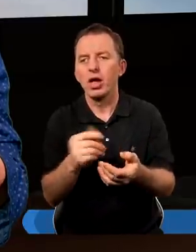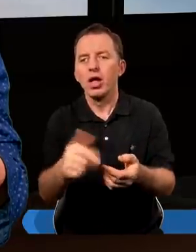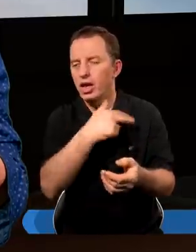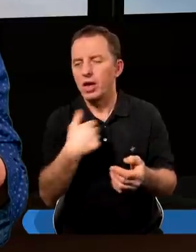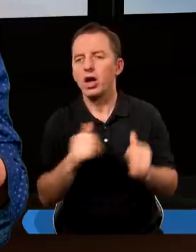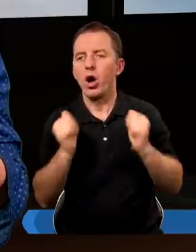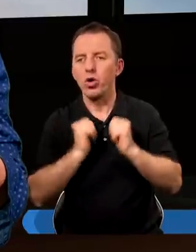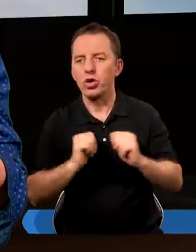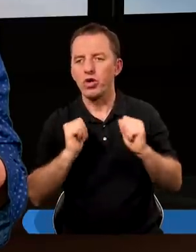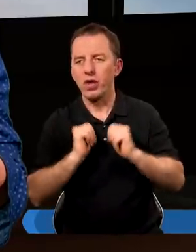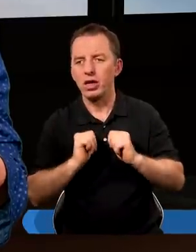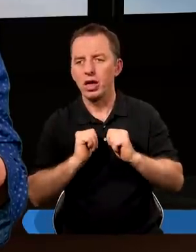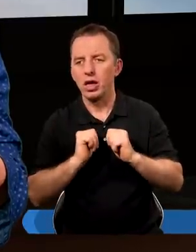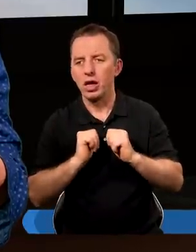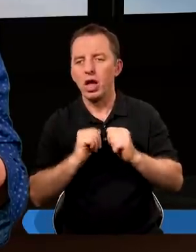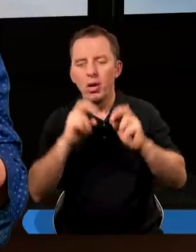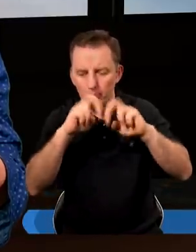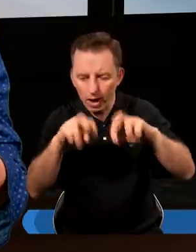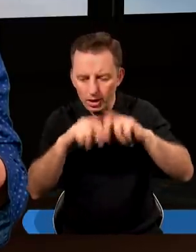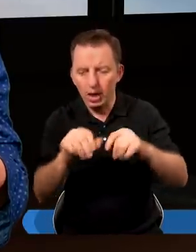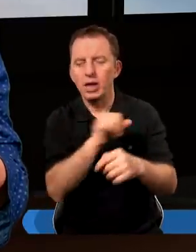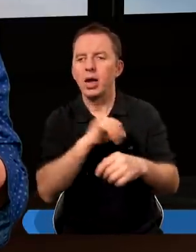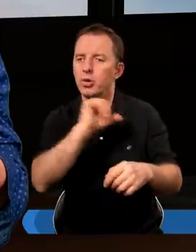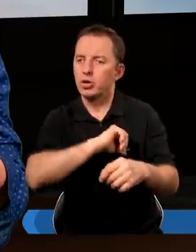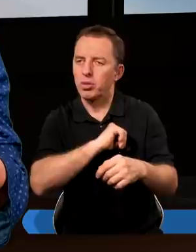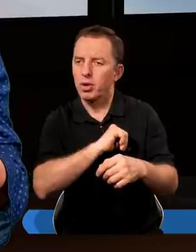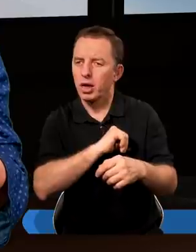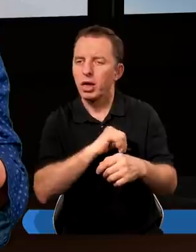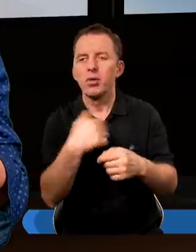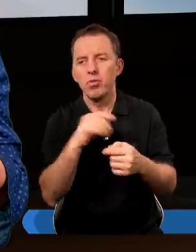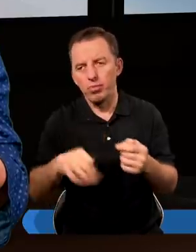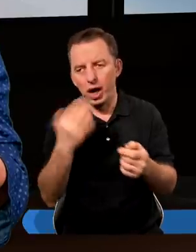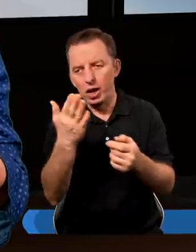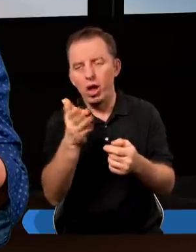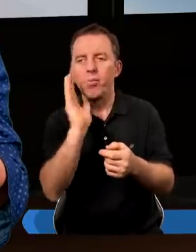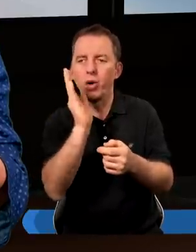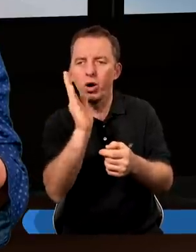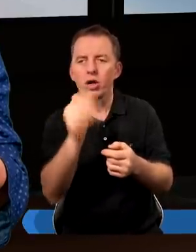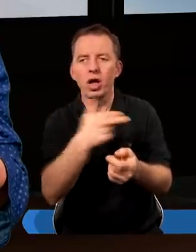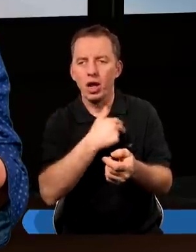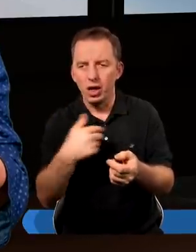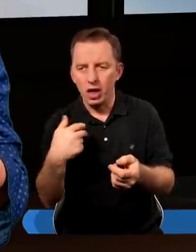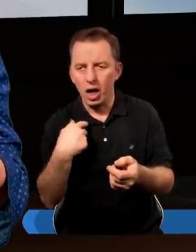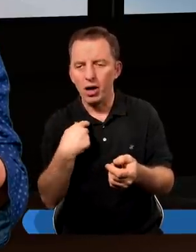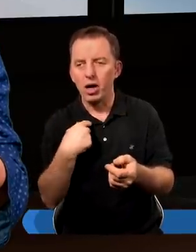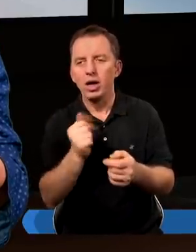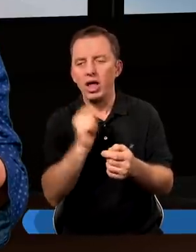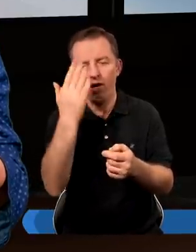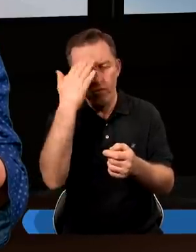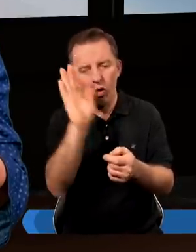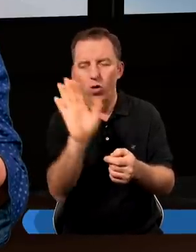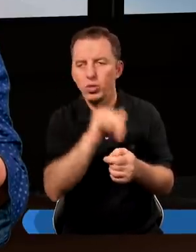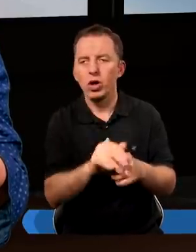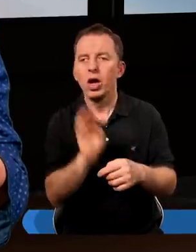ponad nasze oczekiwanie oddawali nawet samych siebie najpierw Panu, a potem i nam za wolą